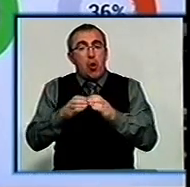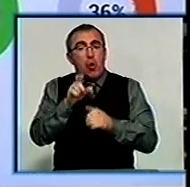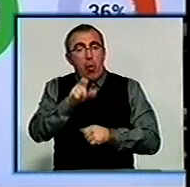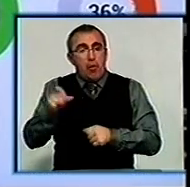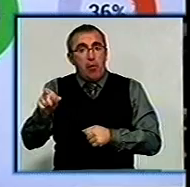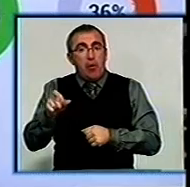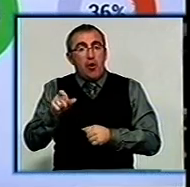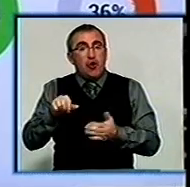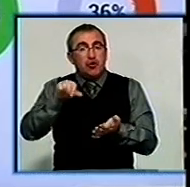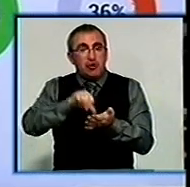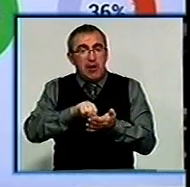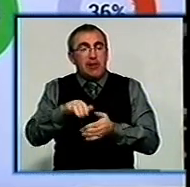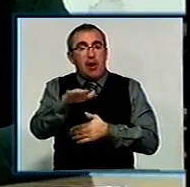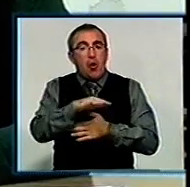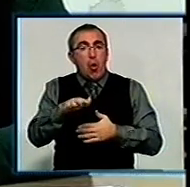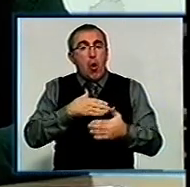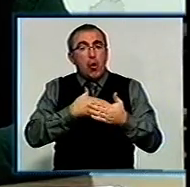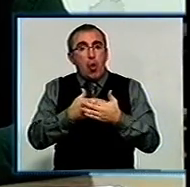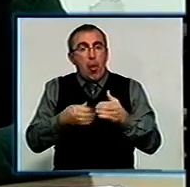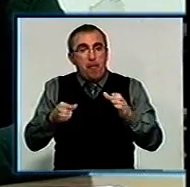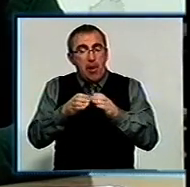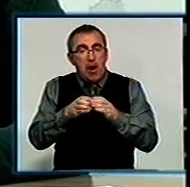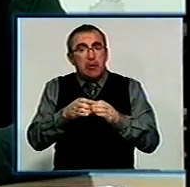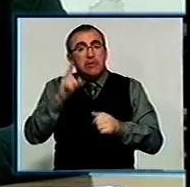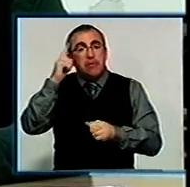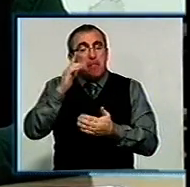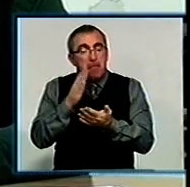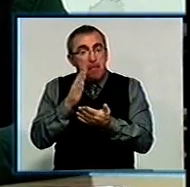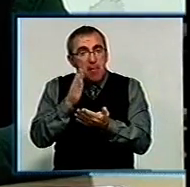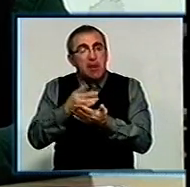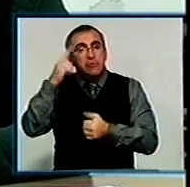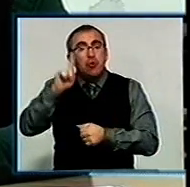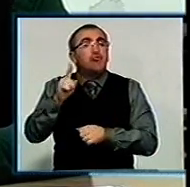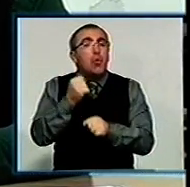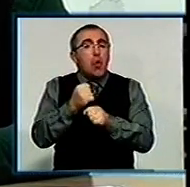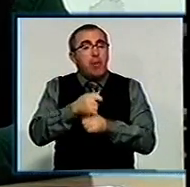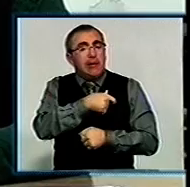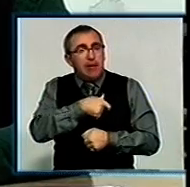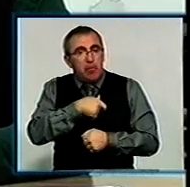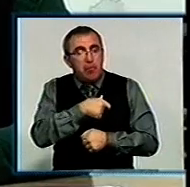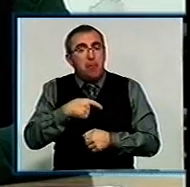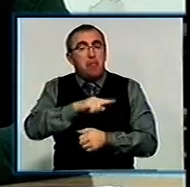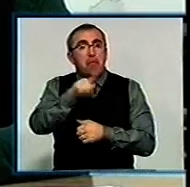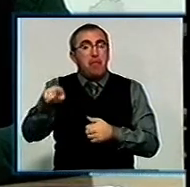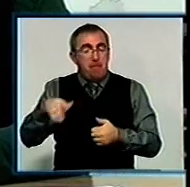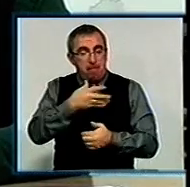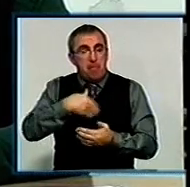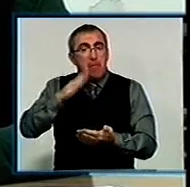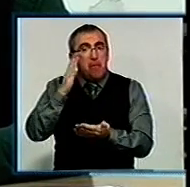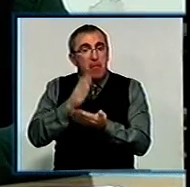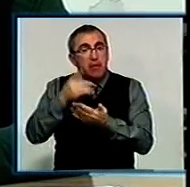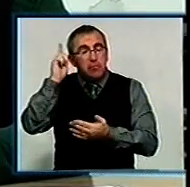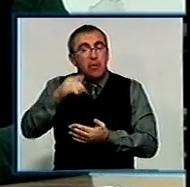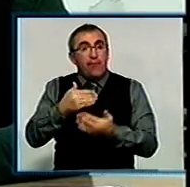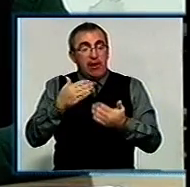як члени територіальної громади, маємо знати, що роблять наші депутати. Ми маємо знати, як від нашого імені